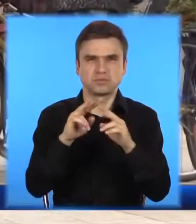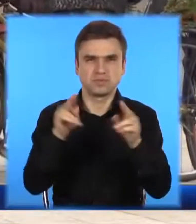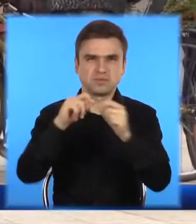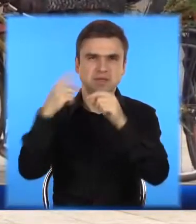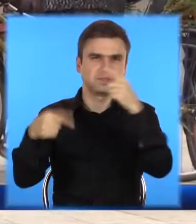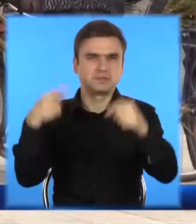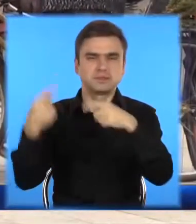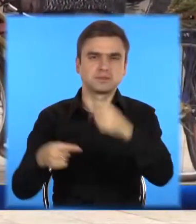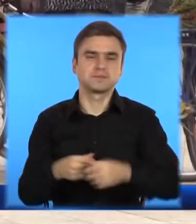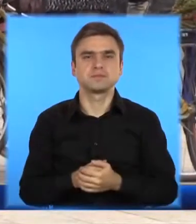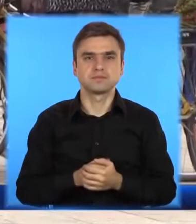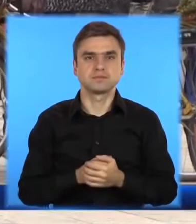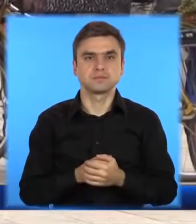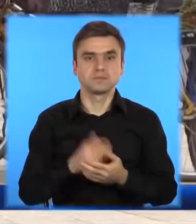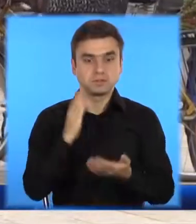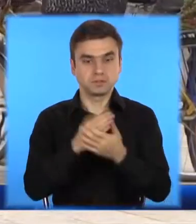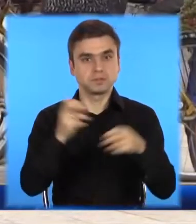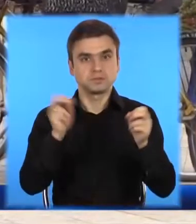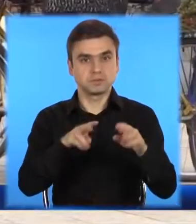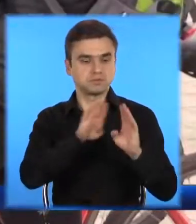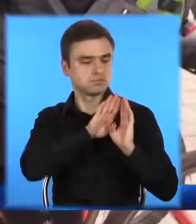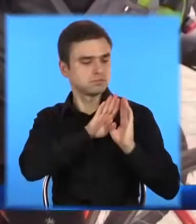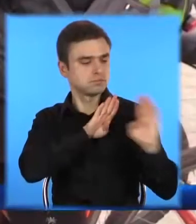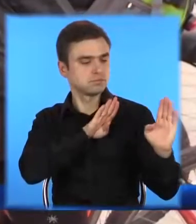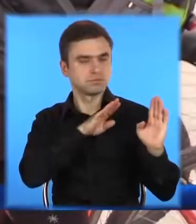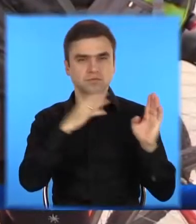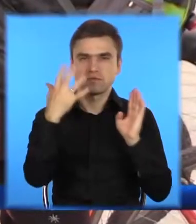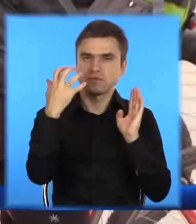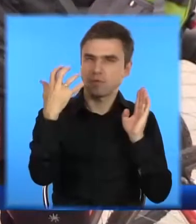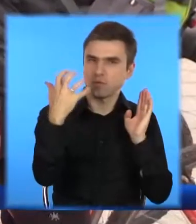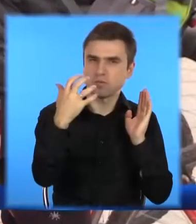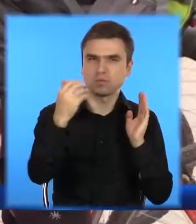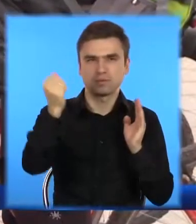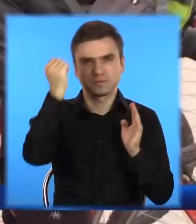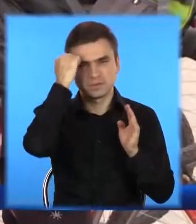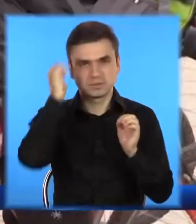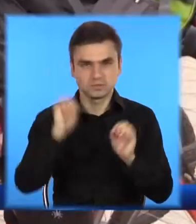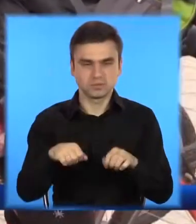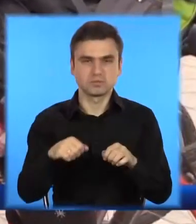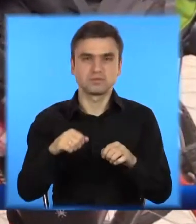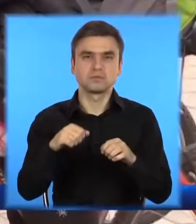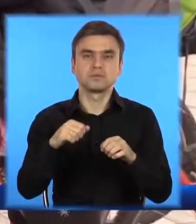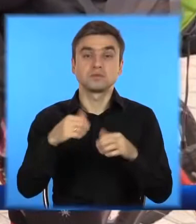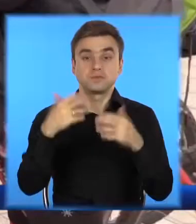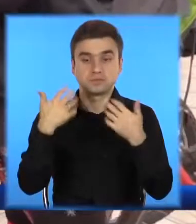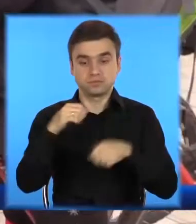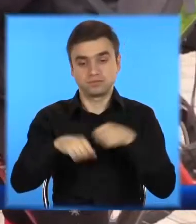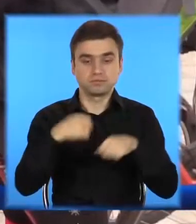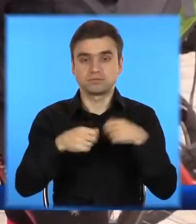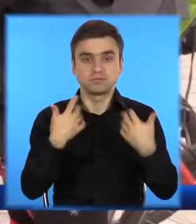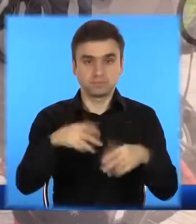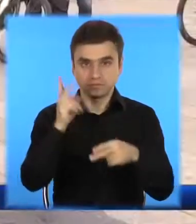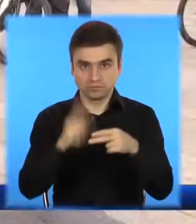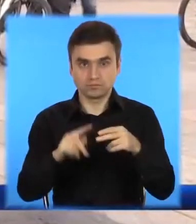фотозоні. Велосипедисти проїхали з проспектом Поштовим, після чого грілися кавою під музику місцевих виконавців